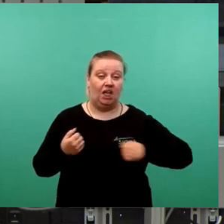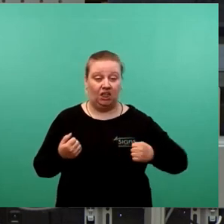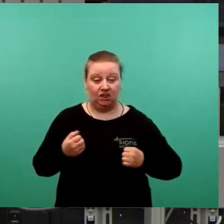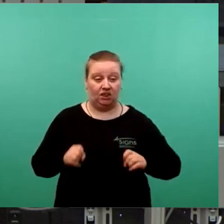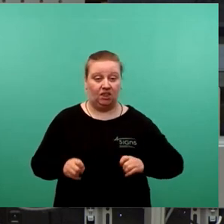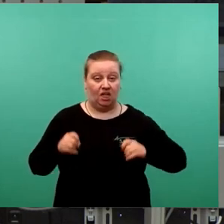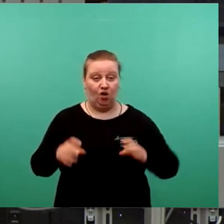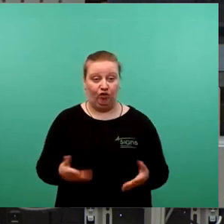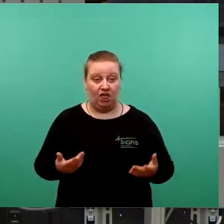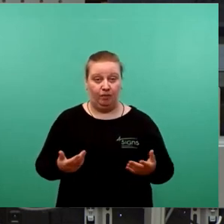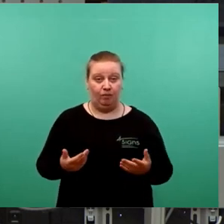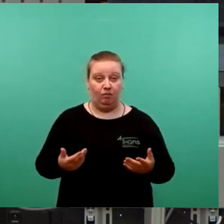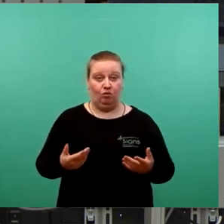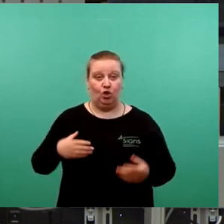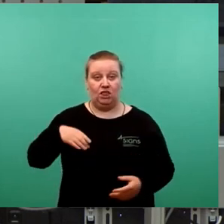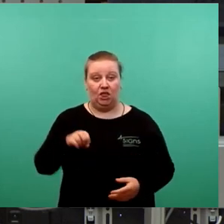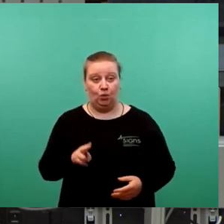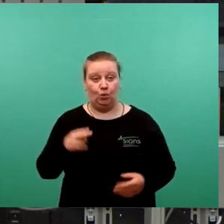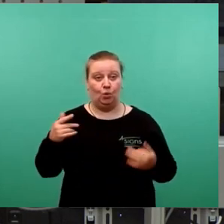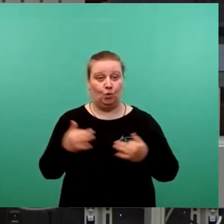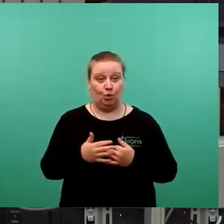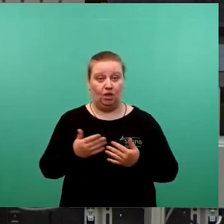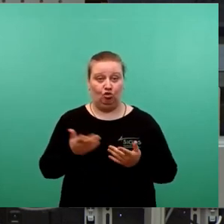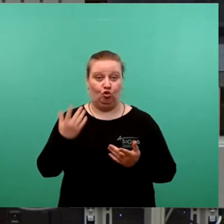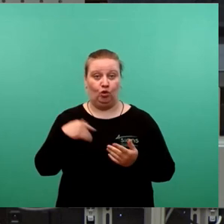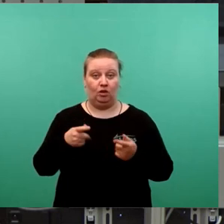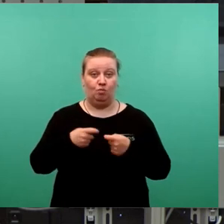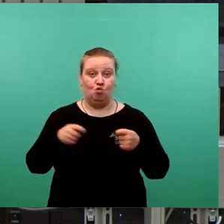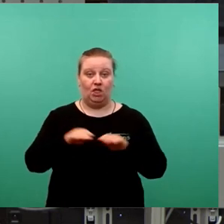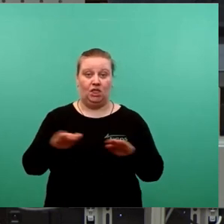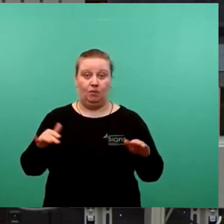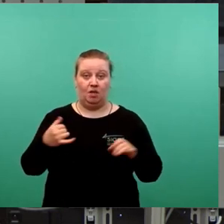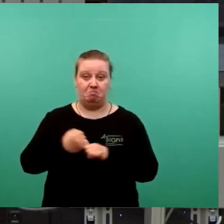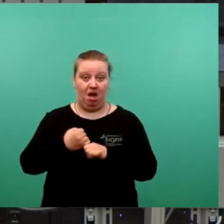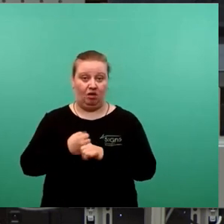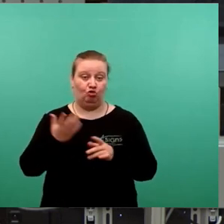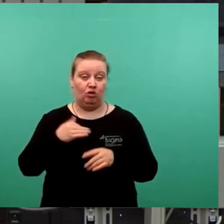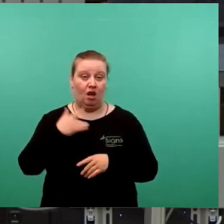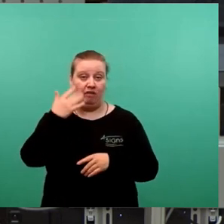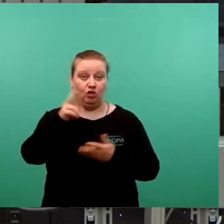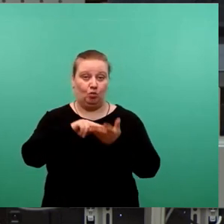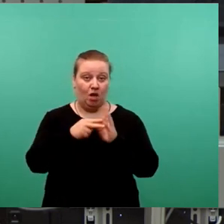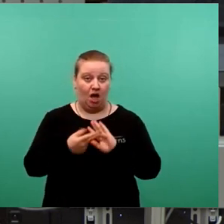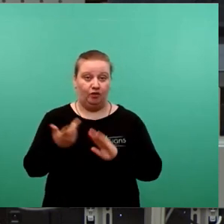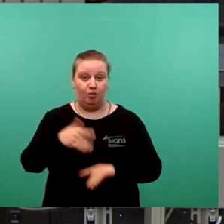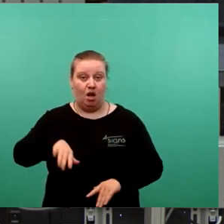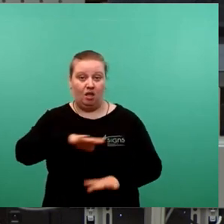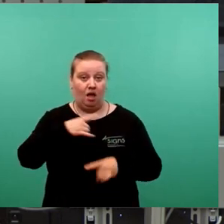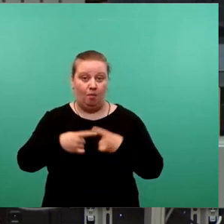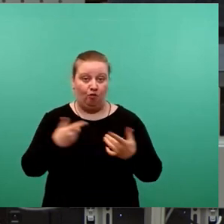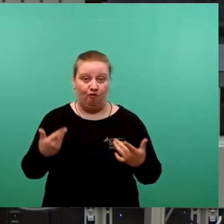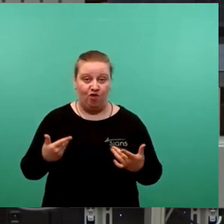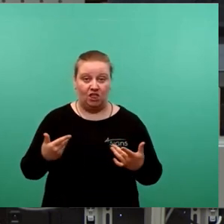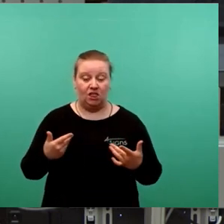schon die CDU und die Grünen jetzt auf Bundesebene wahrscheinlich langfristig planen, was im Land läuft, dass man